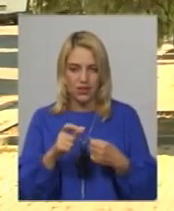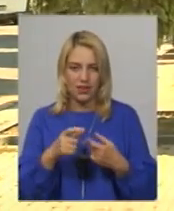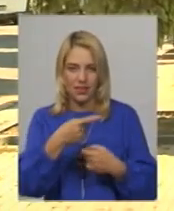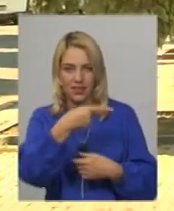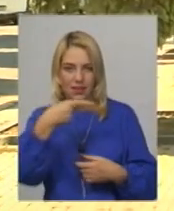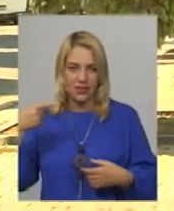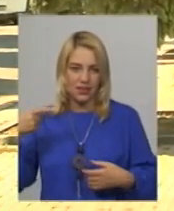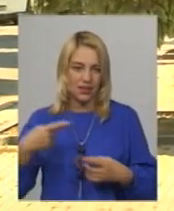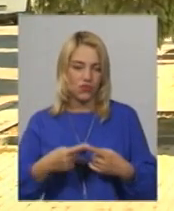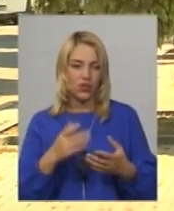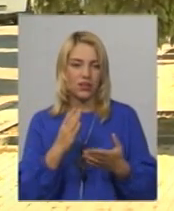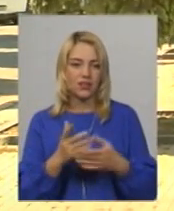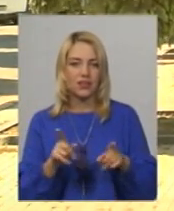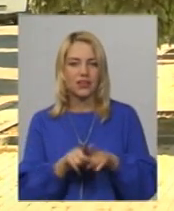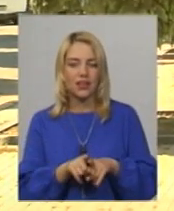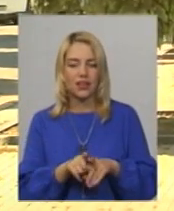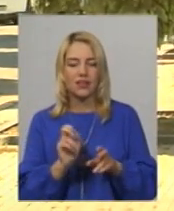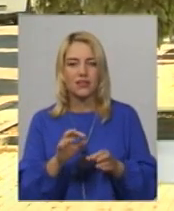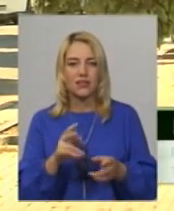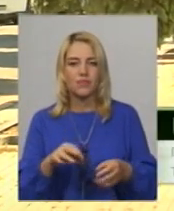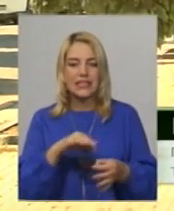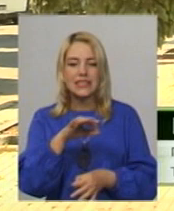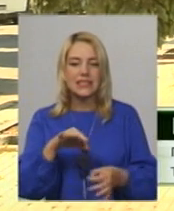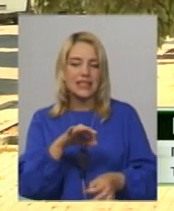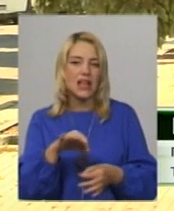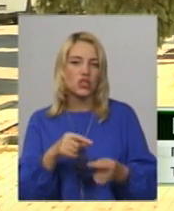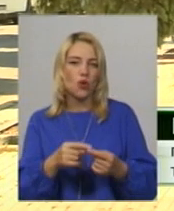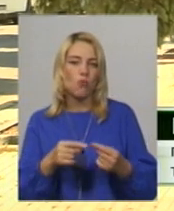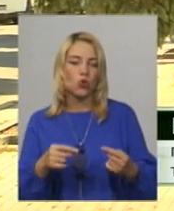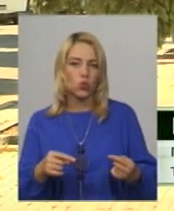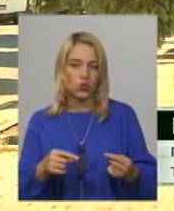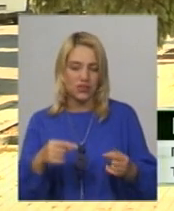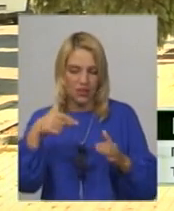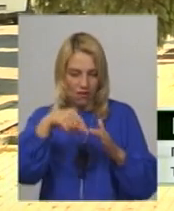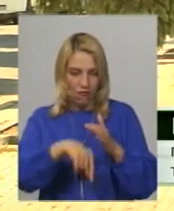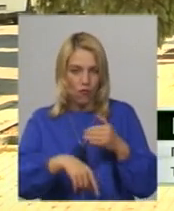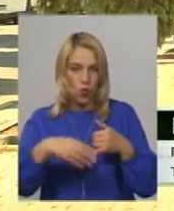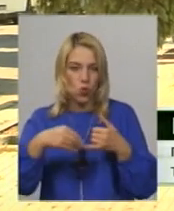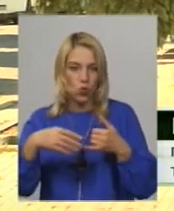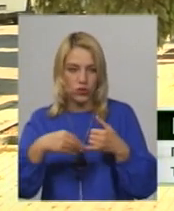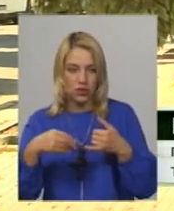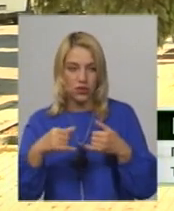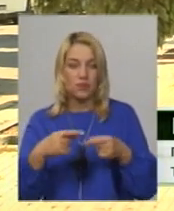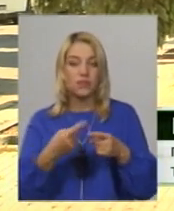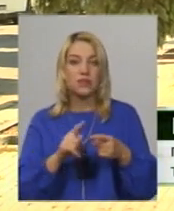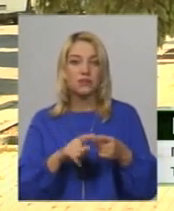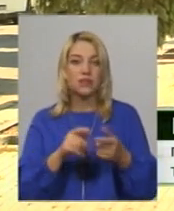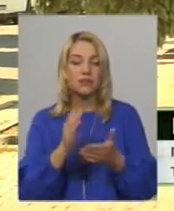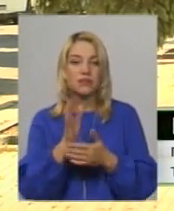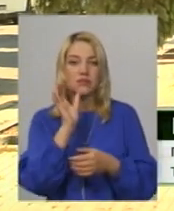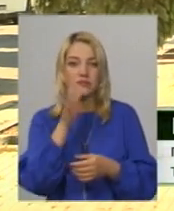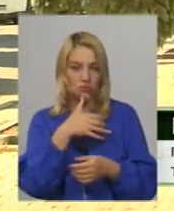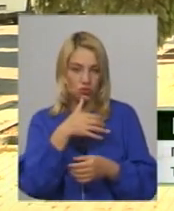термін, як залишки. Залишки в продукції, залишки в ґрунті. І це сьогодні серйозна